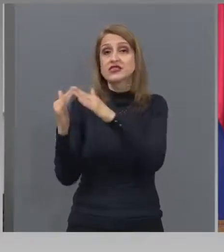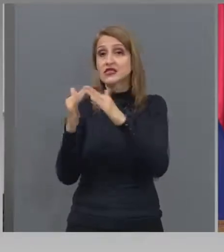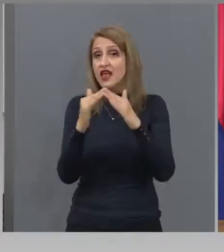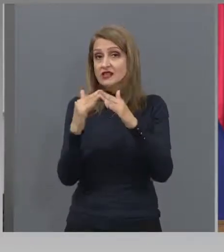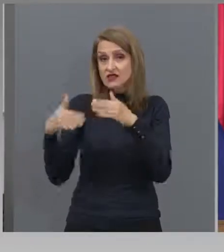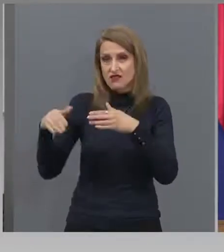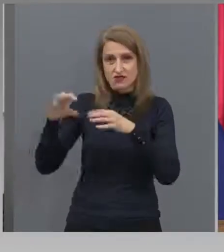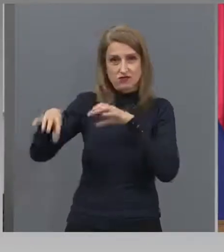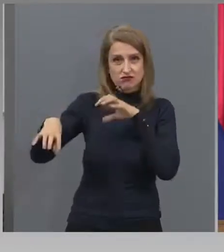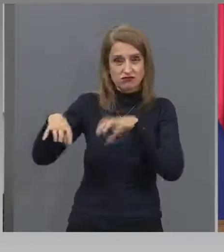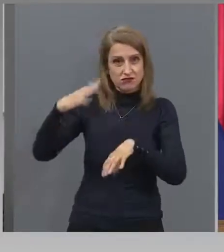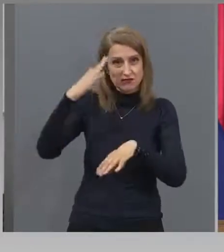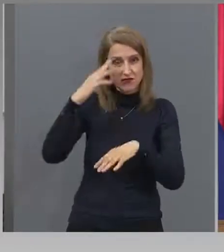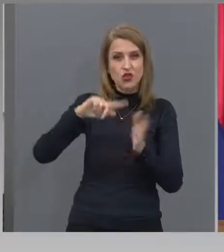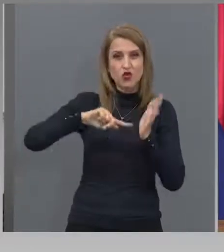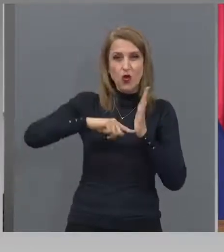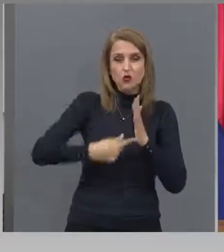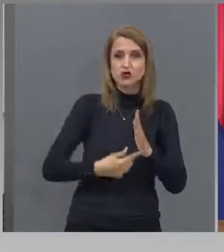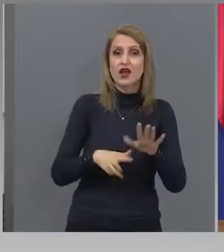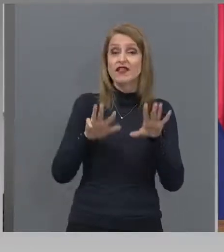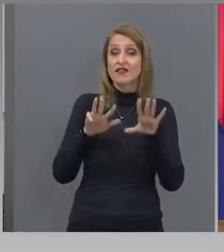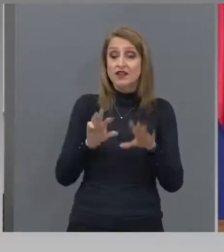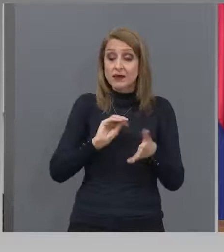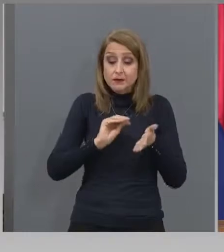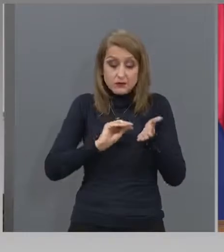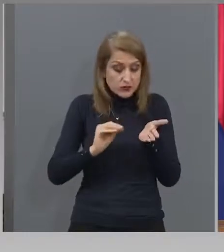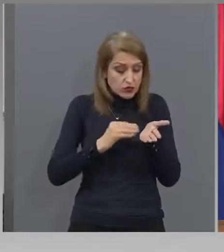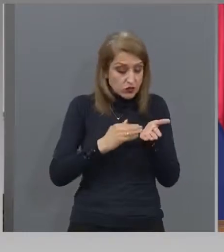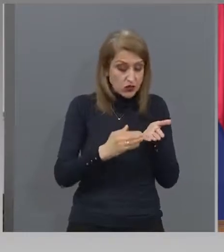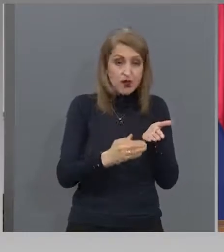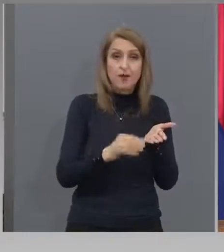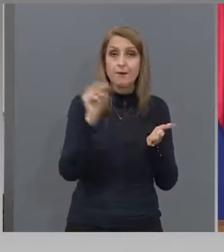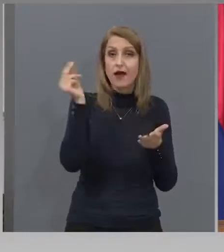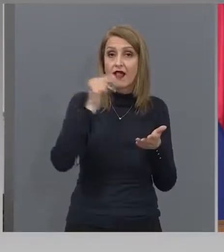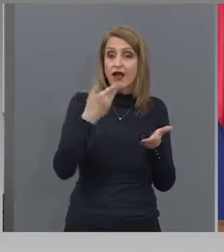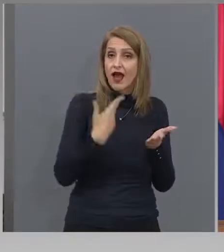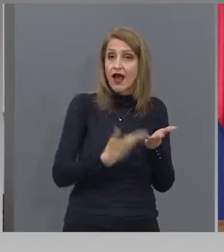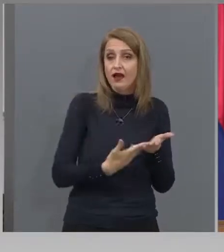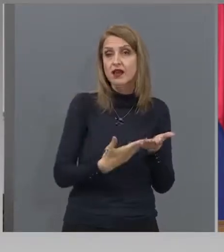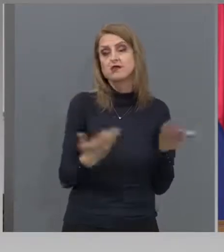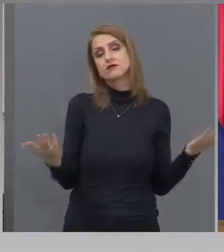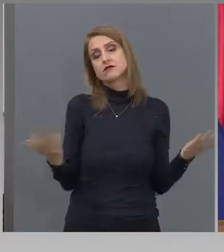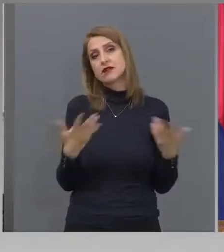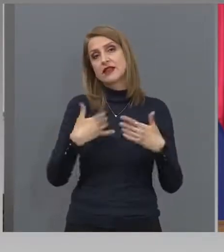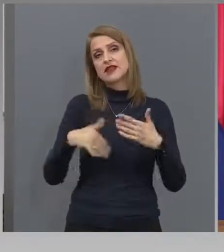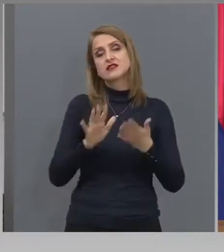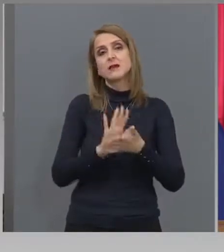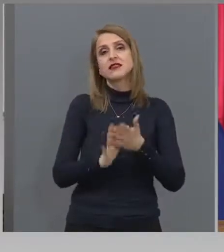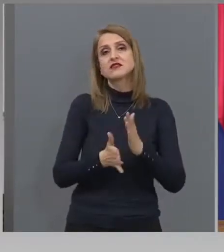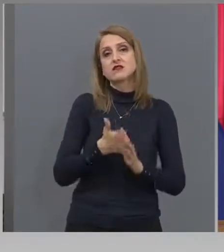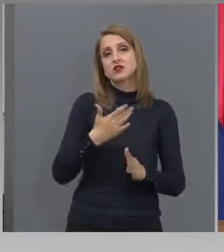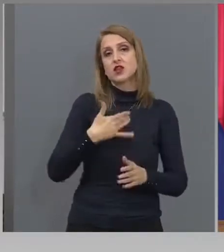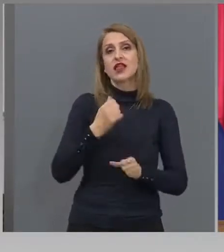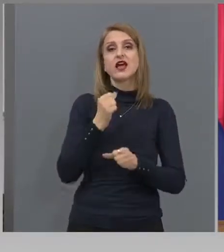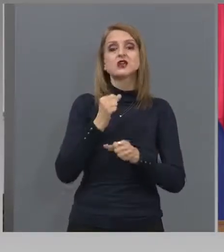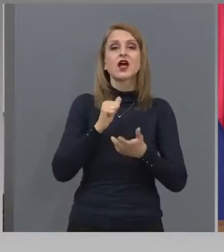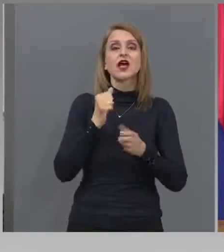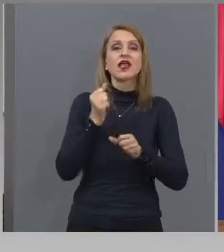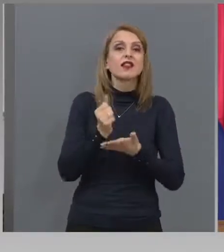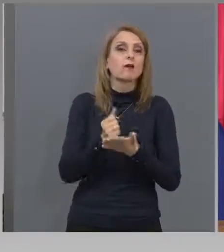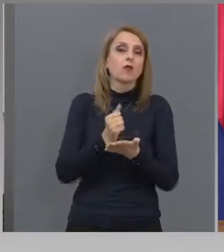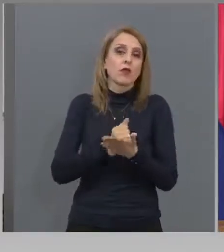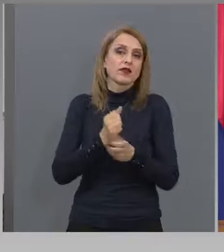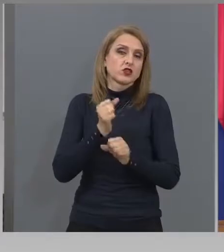и България, ние сме свършени нашата дипломатическа работа. Ако някой се